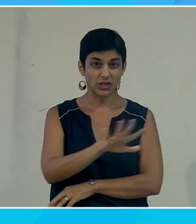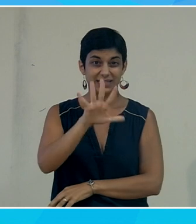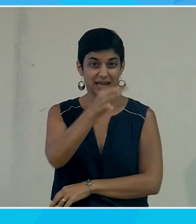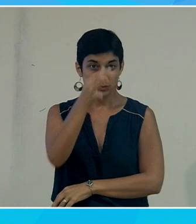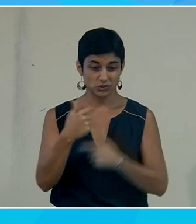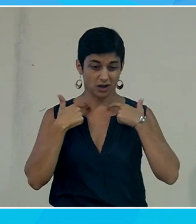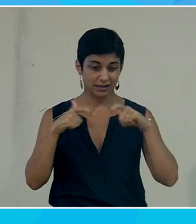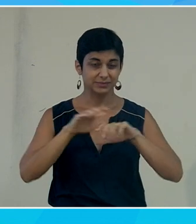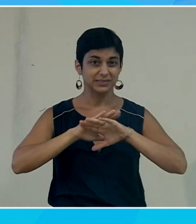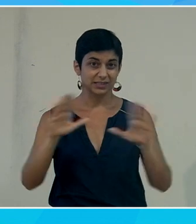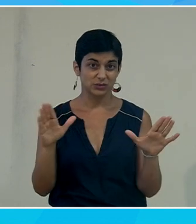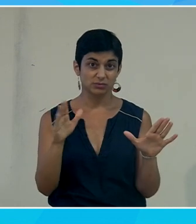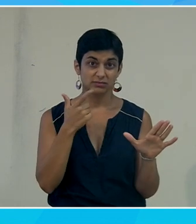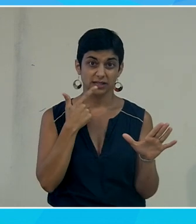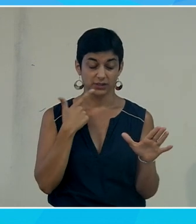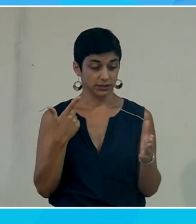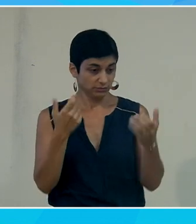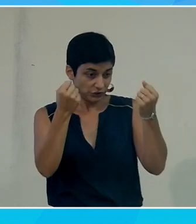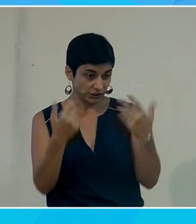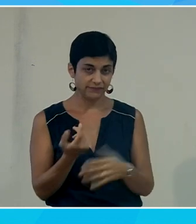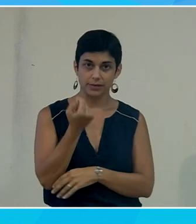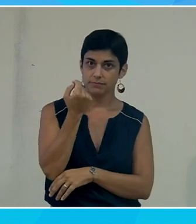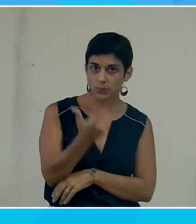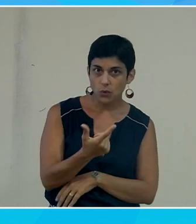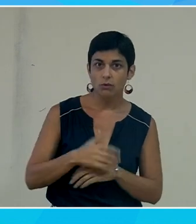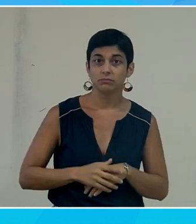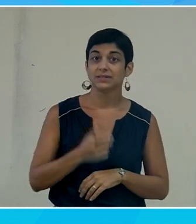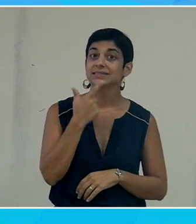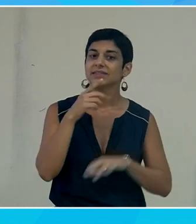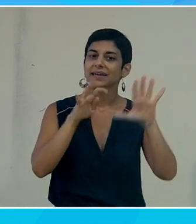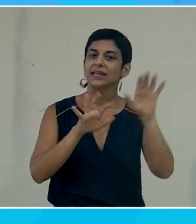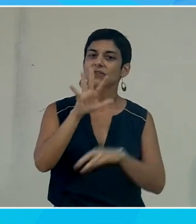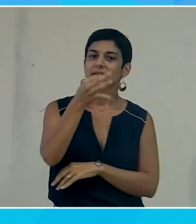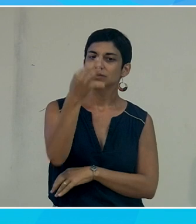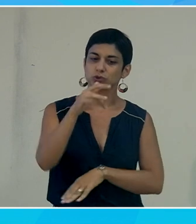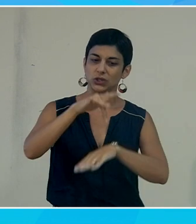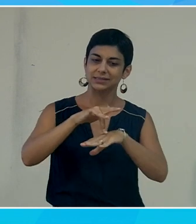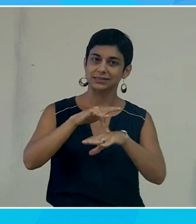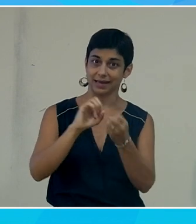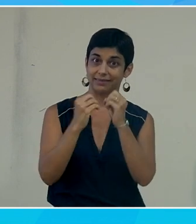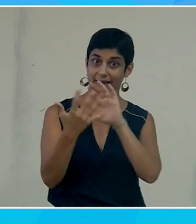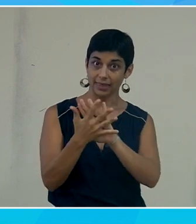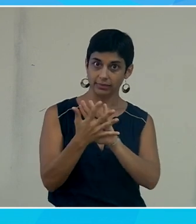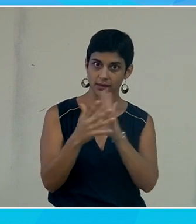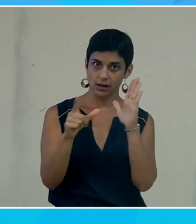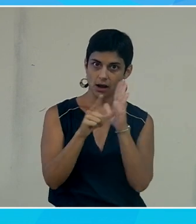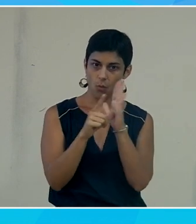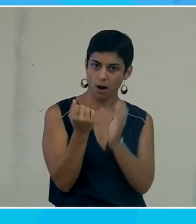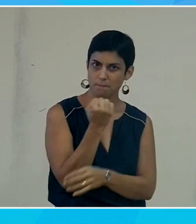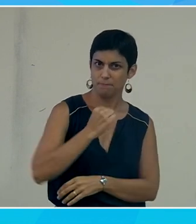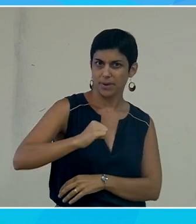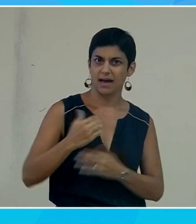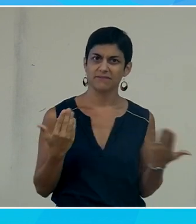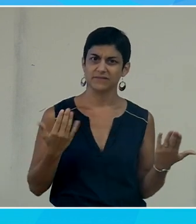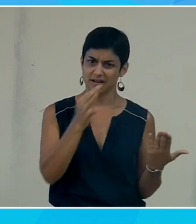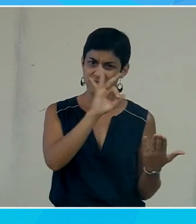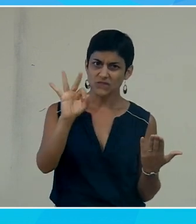accessibles.'est-à-dire que pour prendre le chiffre à l'envers et c'est plus impressionnant, 95% des sites internet sont dans l'illégalité en France et ce,